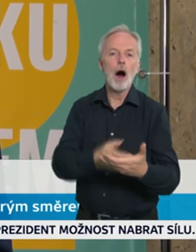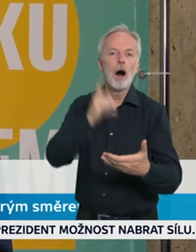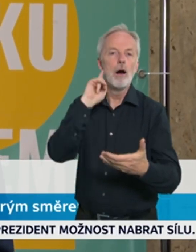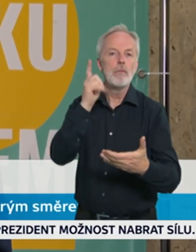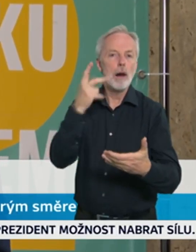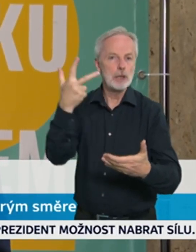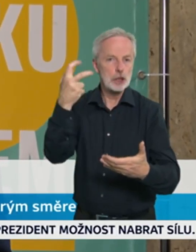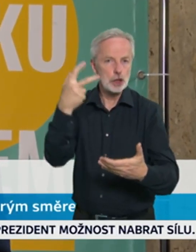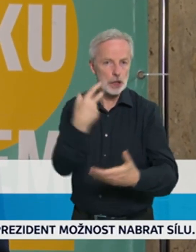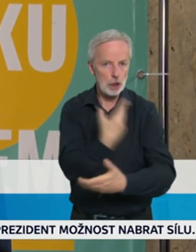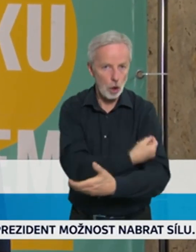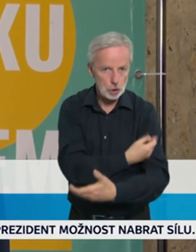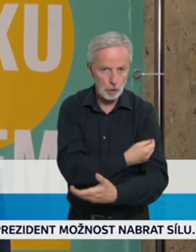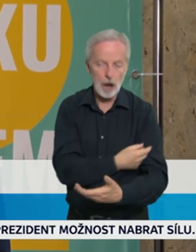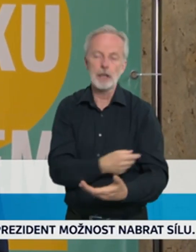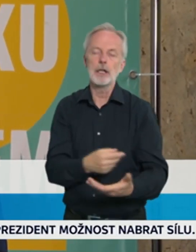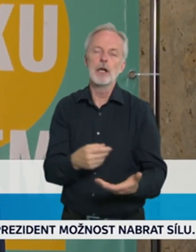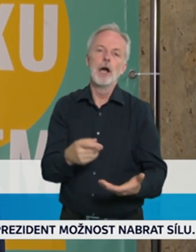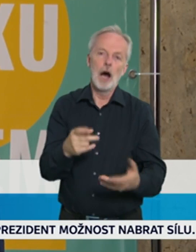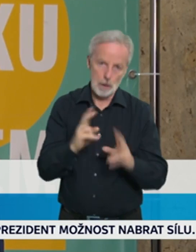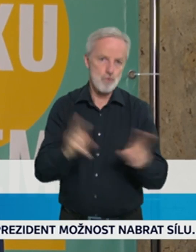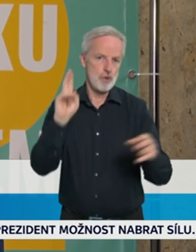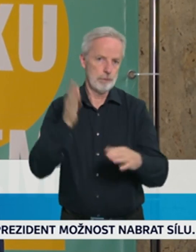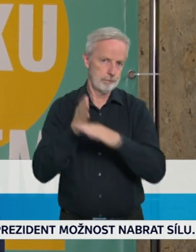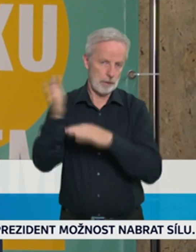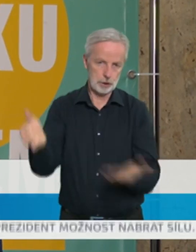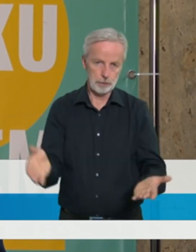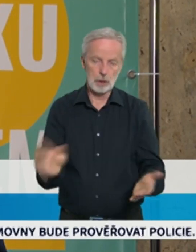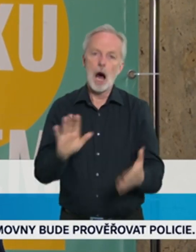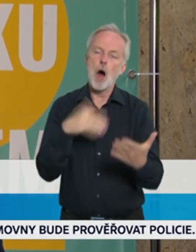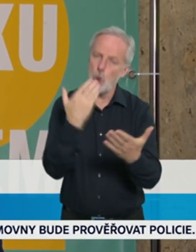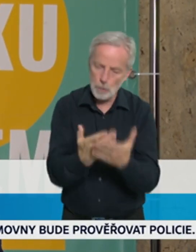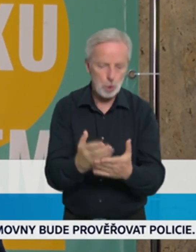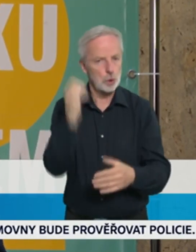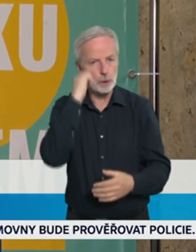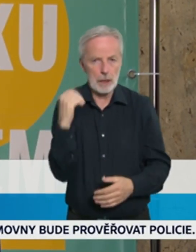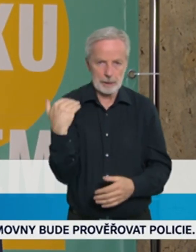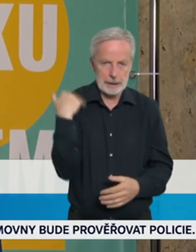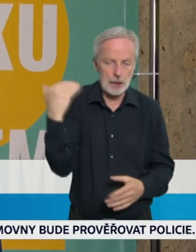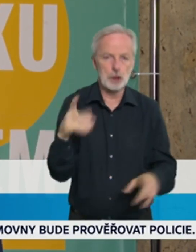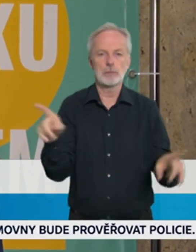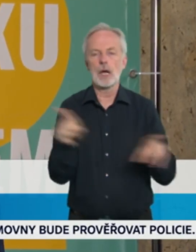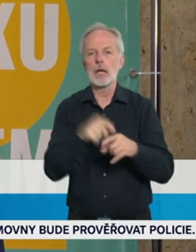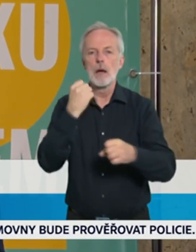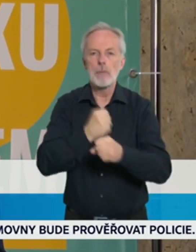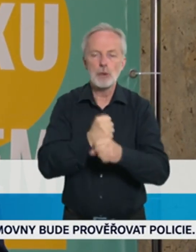samozřejmě zdravotníkům, pracovníkům v sociálních službách, aby tuto možnost využili.